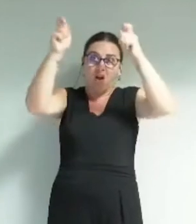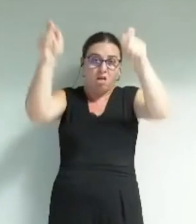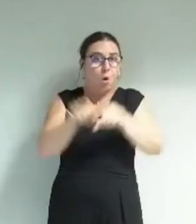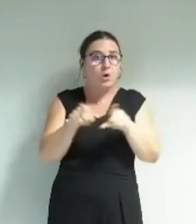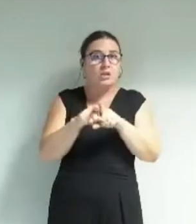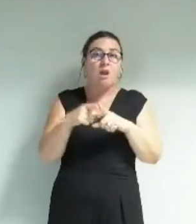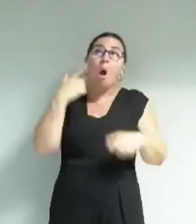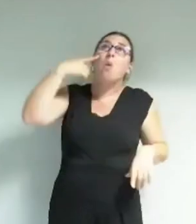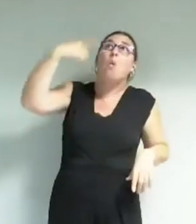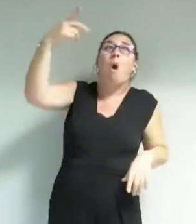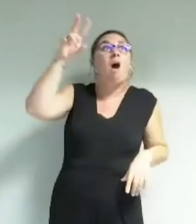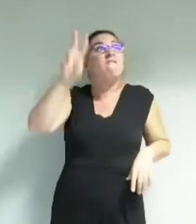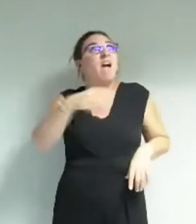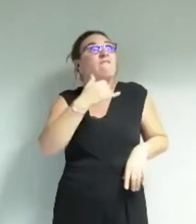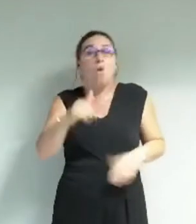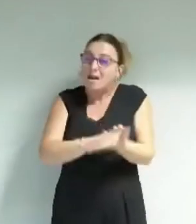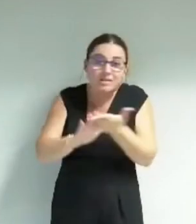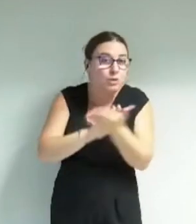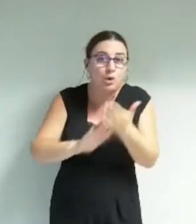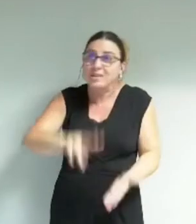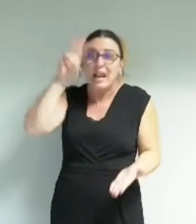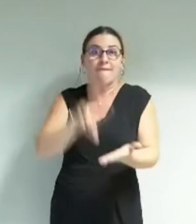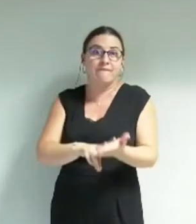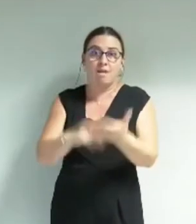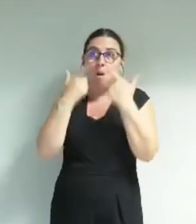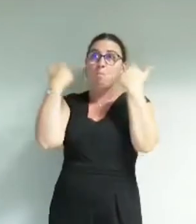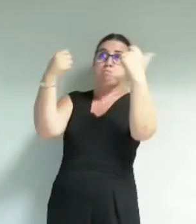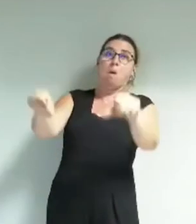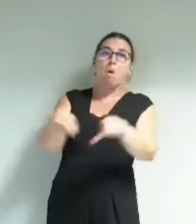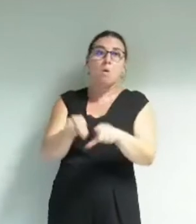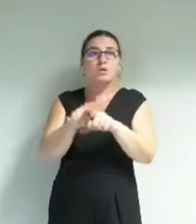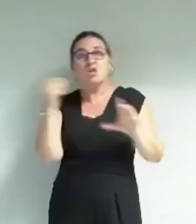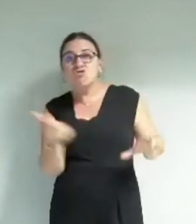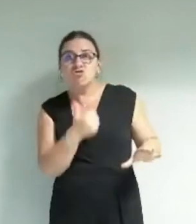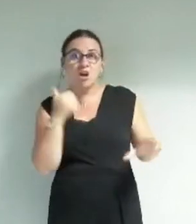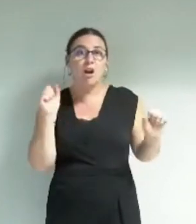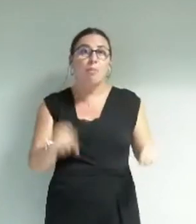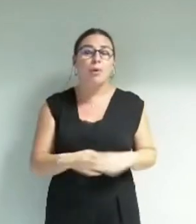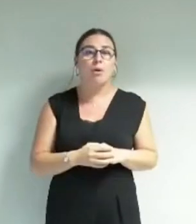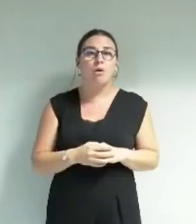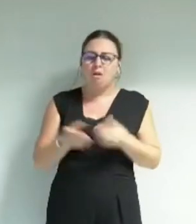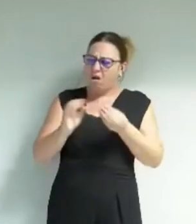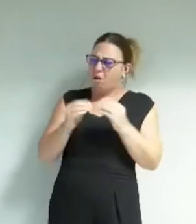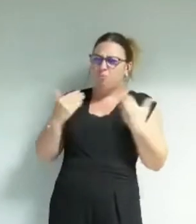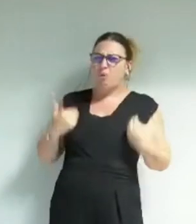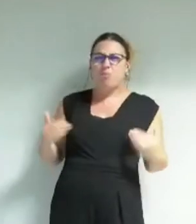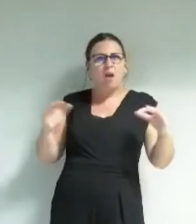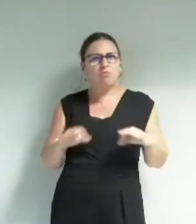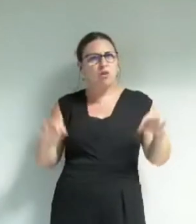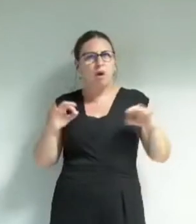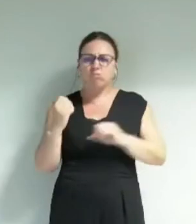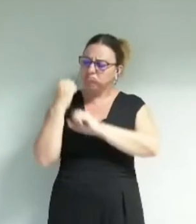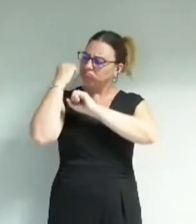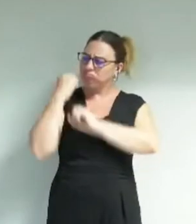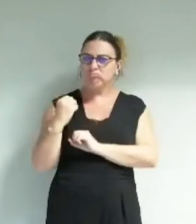croyance je suis navrée c'est une réalité qui s'impose à nous toutes et à nous tous je n'ai aucun problème à assumer